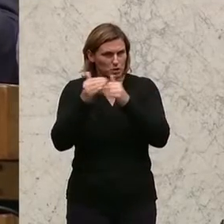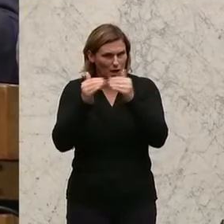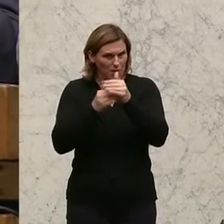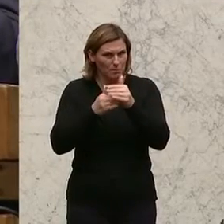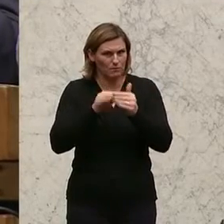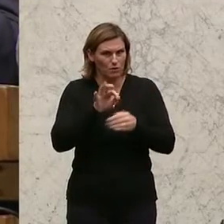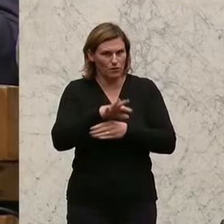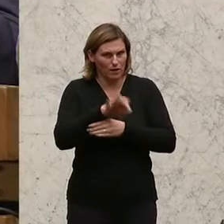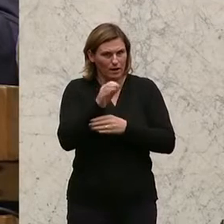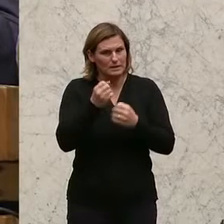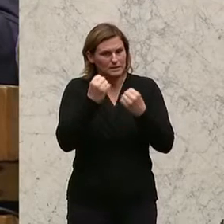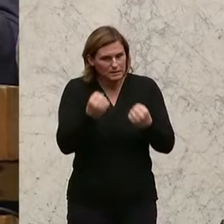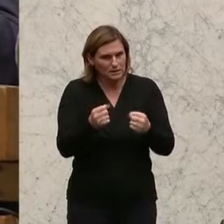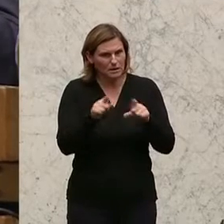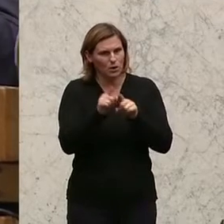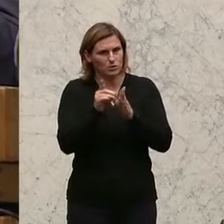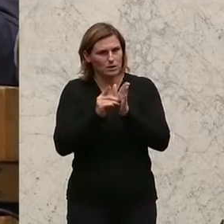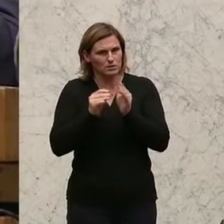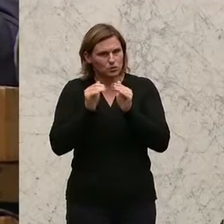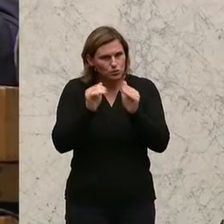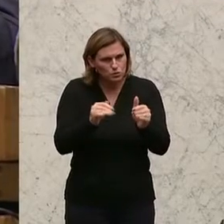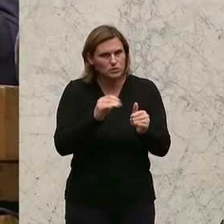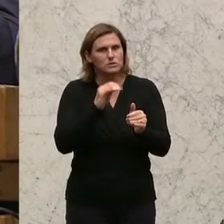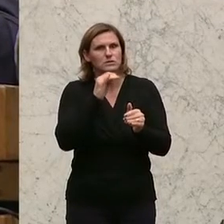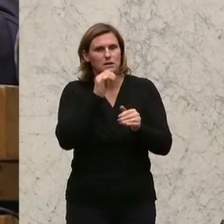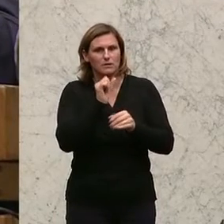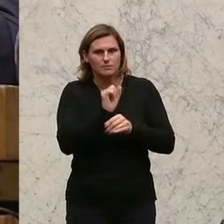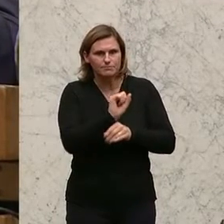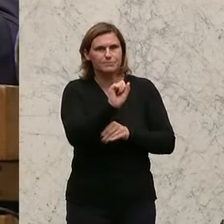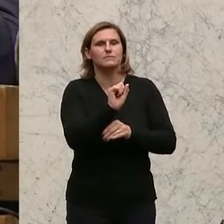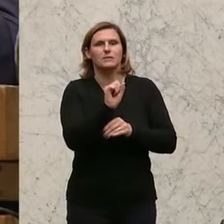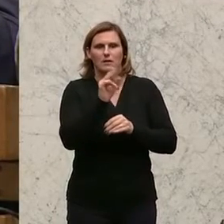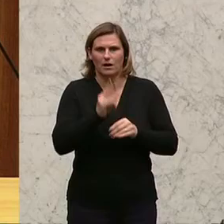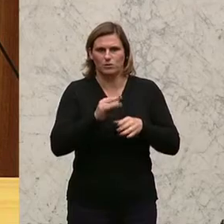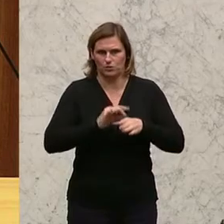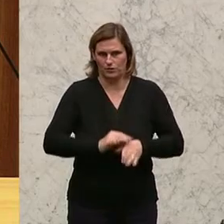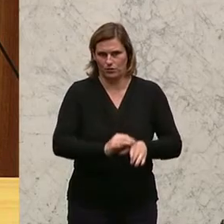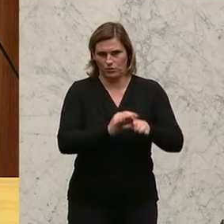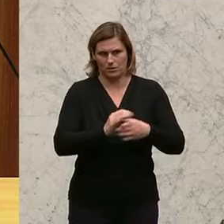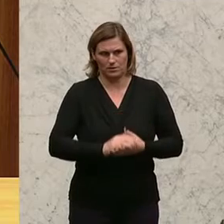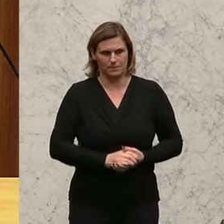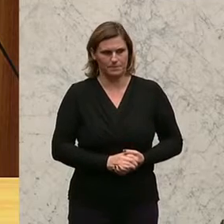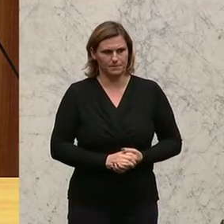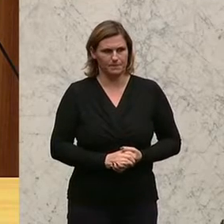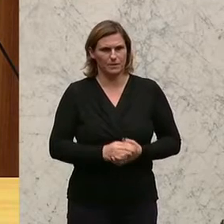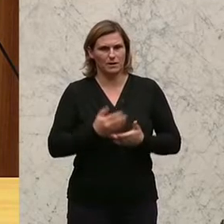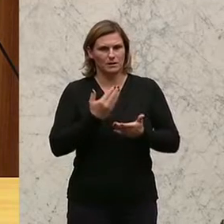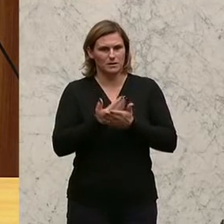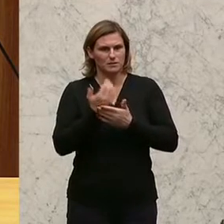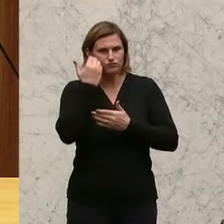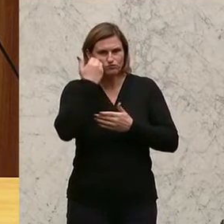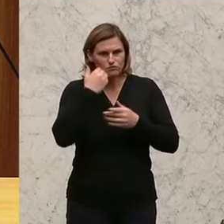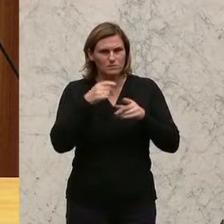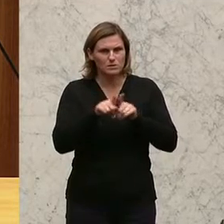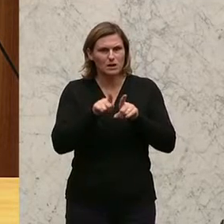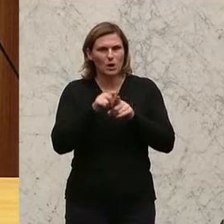und auch datenschutzrechtlich ohne Einwände durchgeführt werden kann, dann bitte ich Sie, dass wir die Briefwahlkarte nicht als